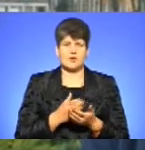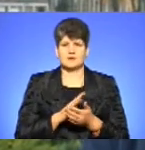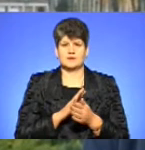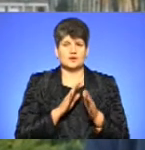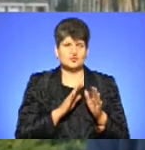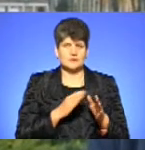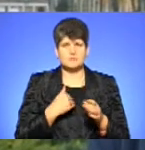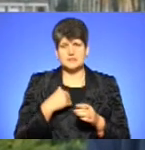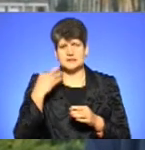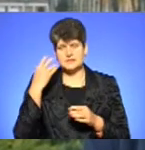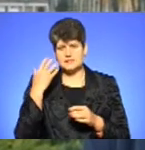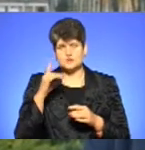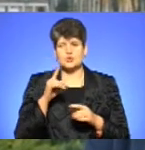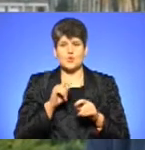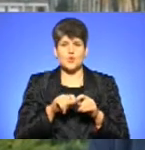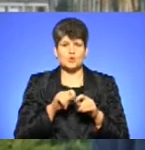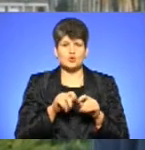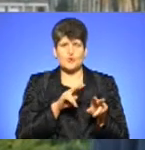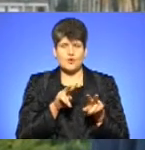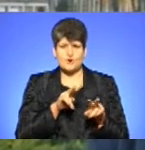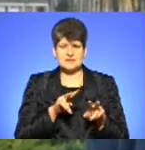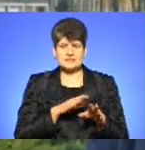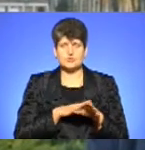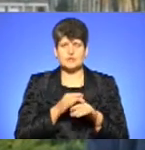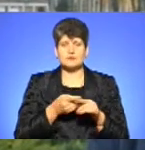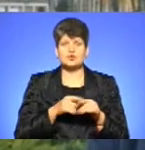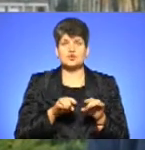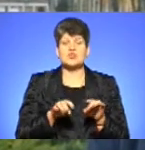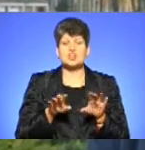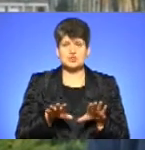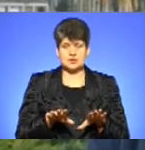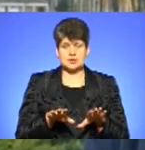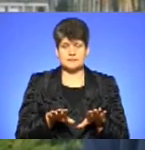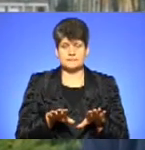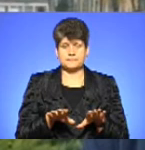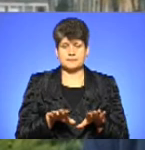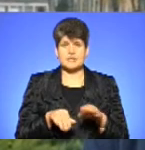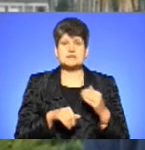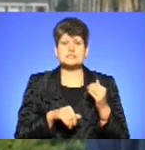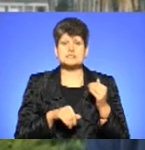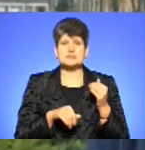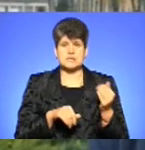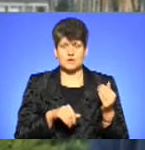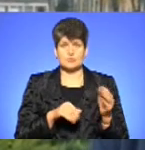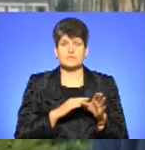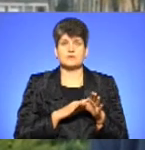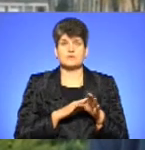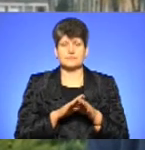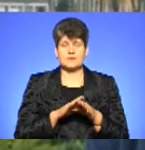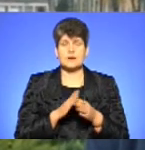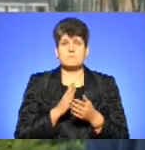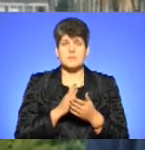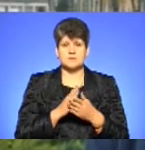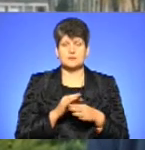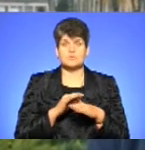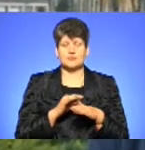що контроль за виконанням цього рішення, за його реалізацію, мали би